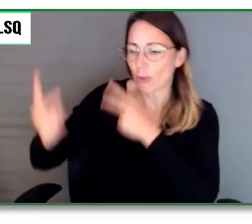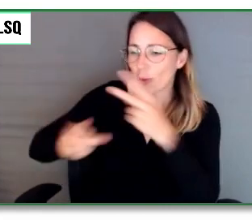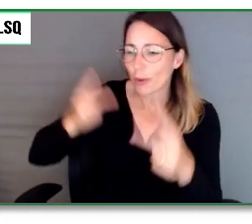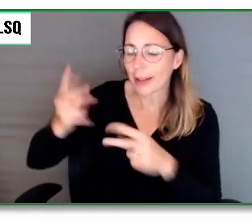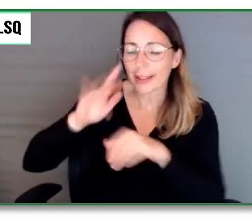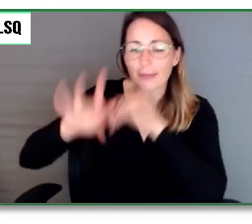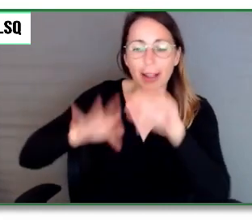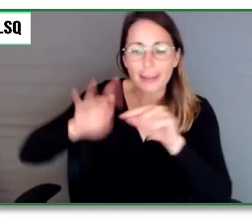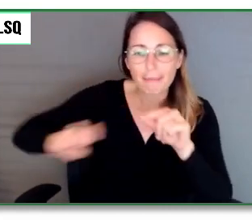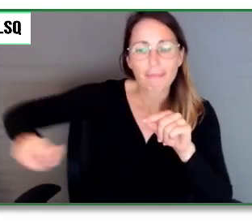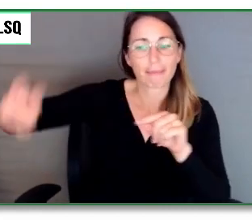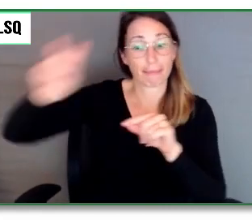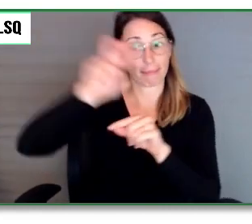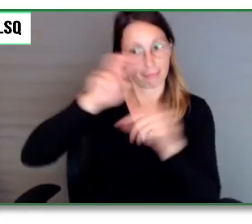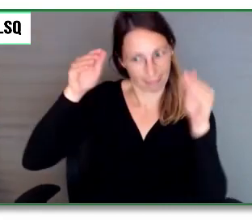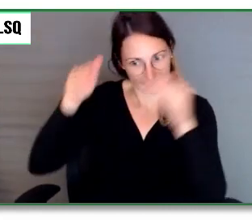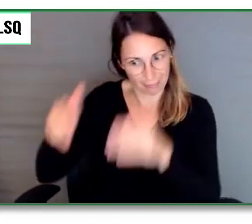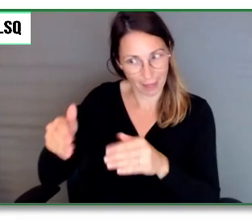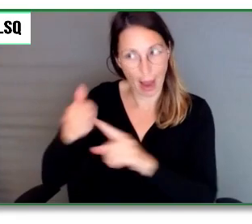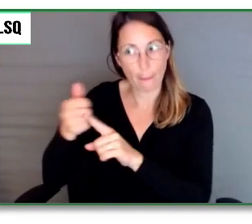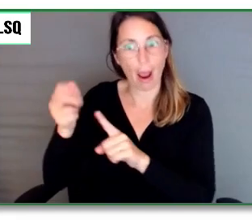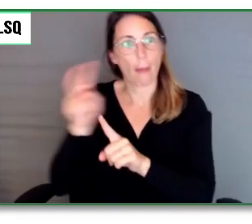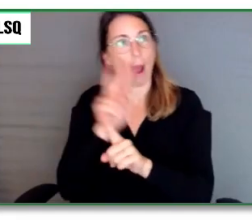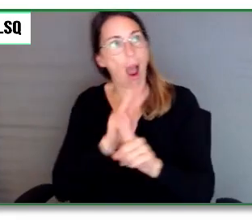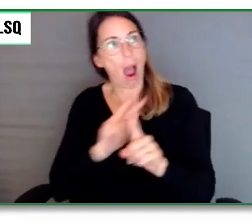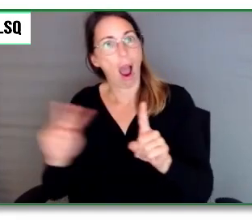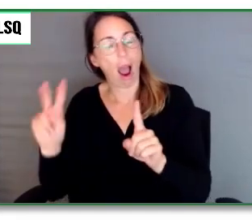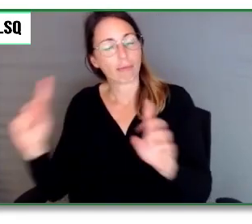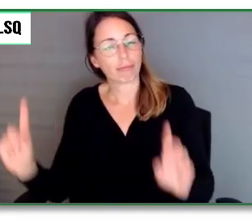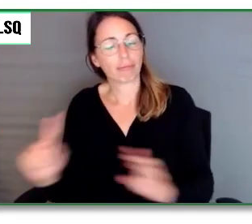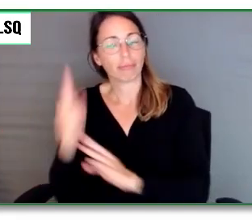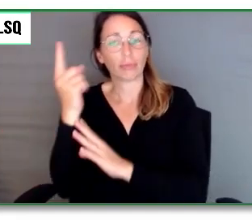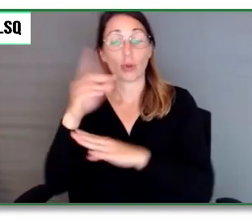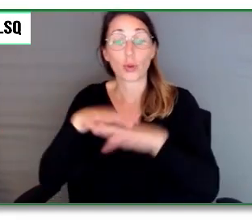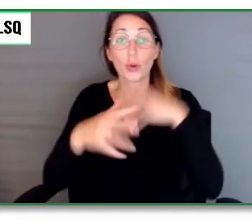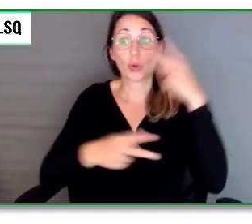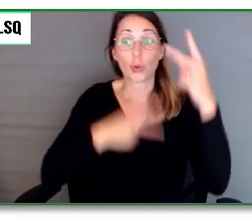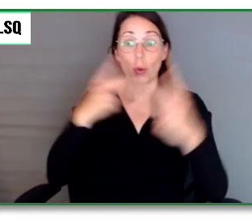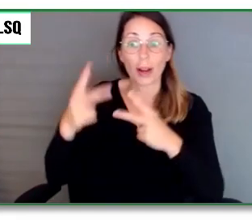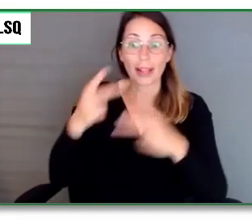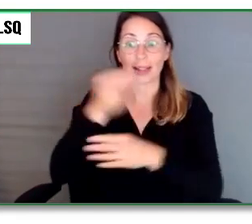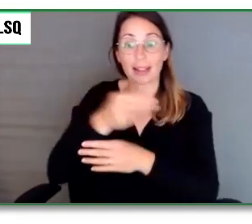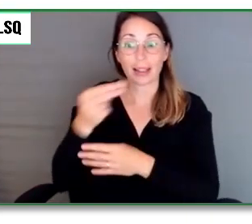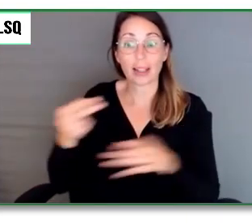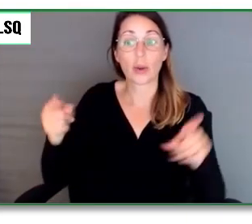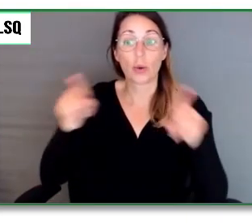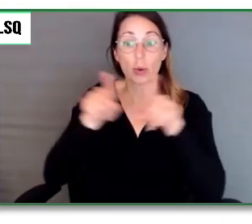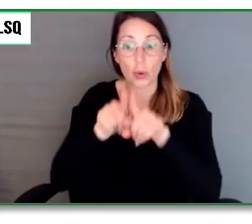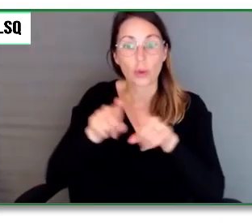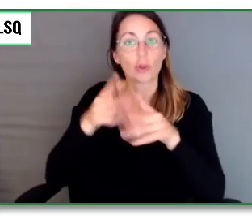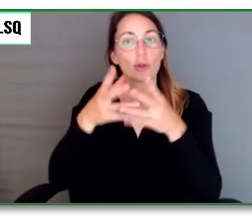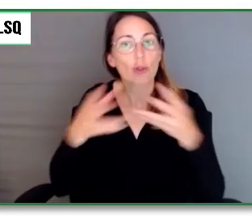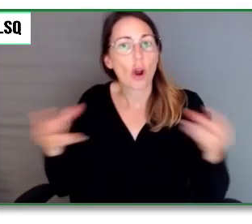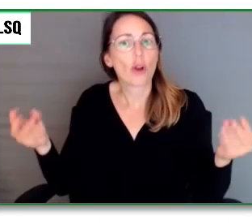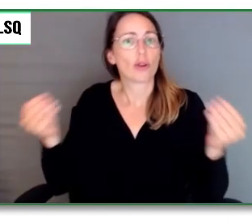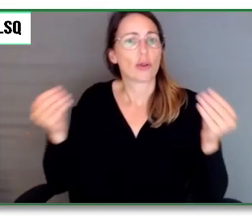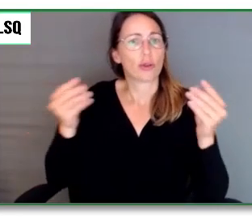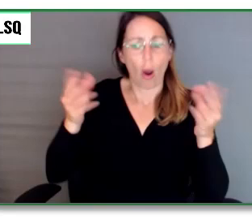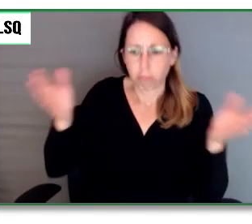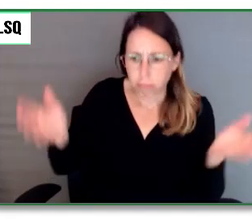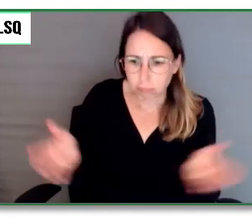obstacles auxquels font face aux touristes handicapés et sur des solutions à mettre en œuvre pour promouvoir le tourisme pour tous. Bonjour, Isabelle.